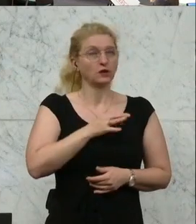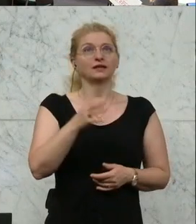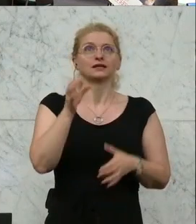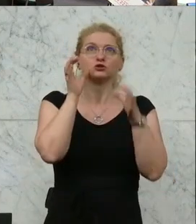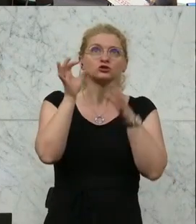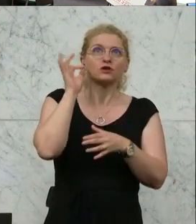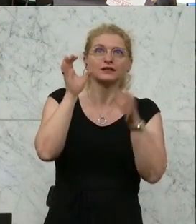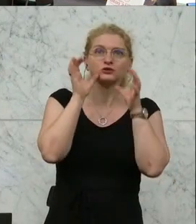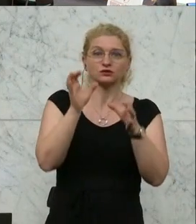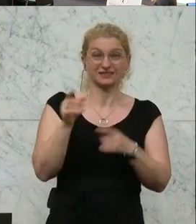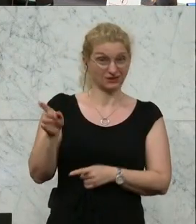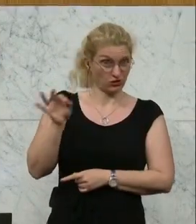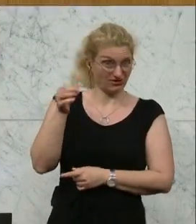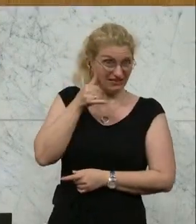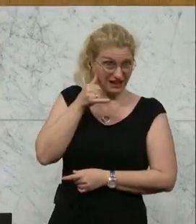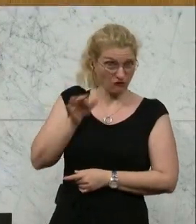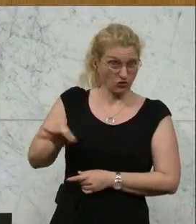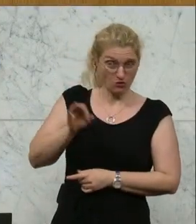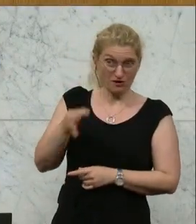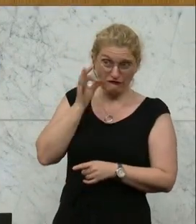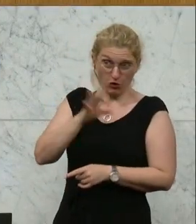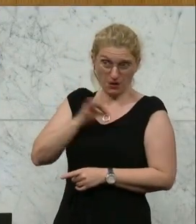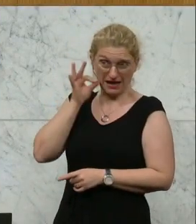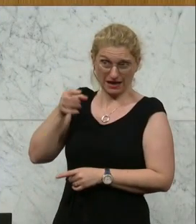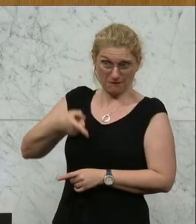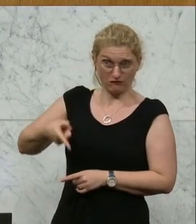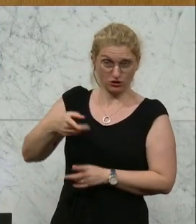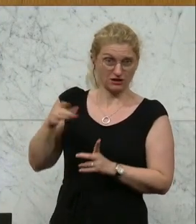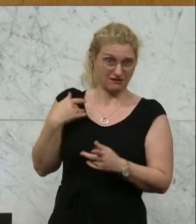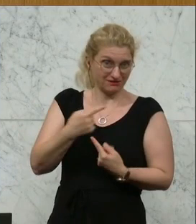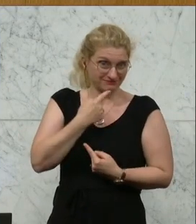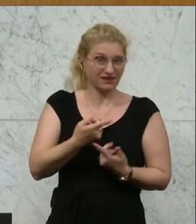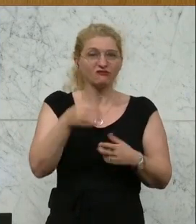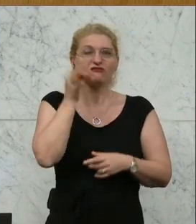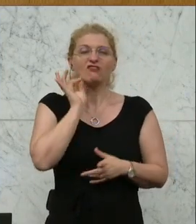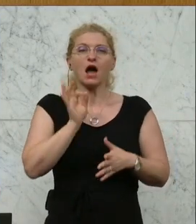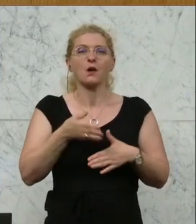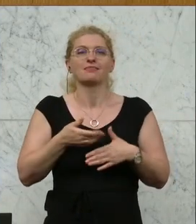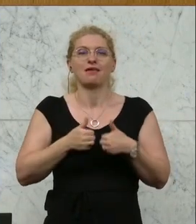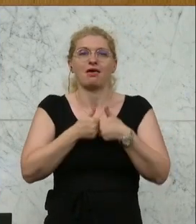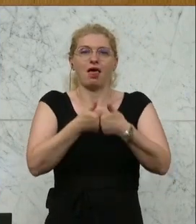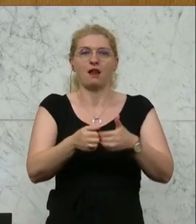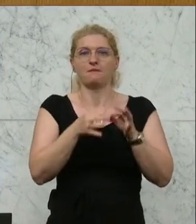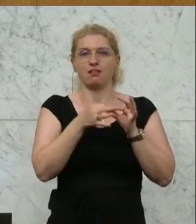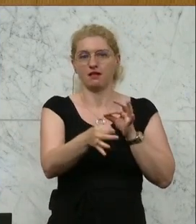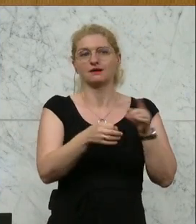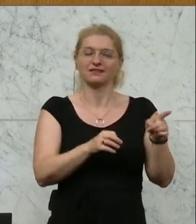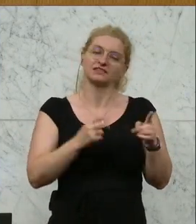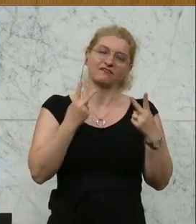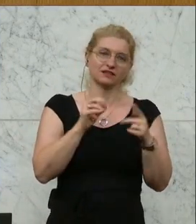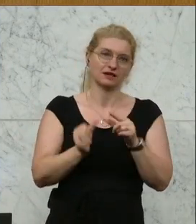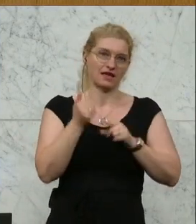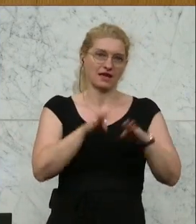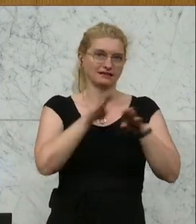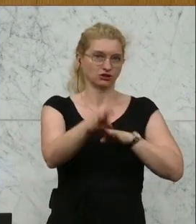Wort ist Eva-Maria Holzleitner. Kollegin Purtscheller angesprochen hat, die Frauenhelpline ist die wichtigste erste Anlaufstelle.